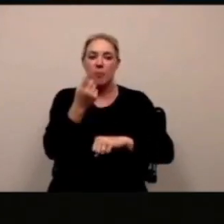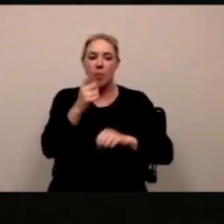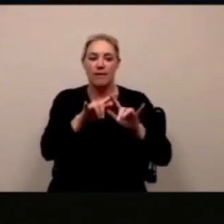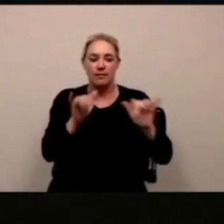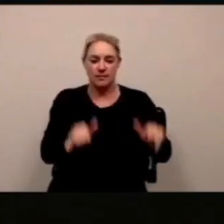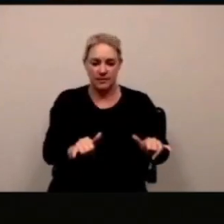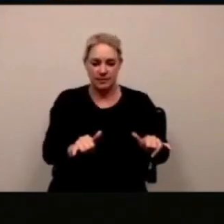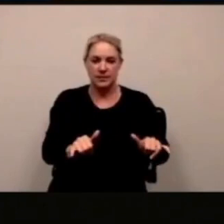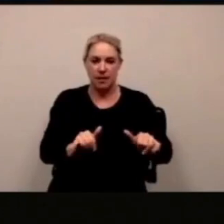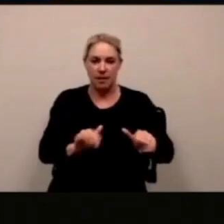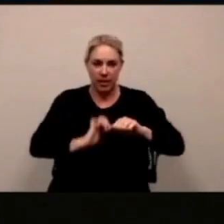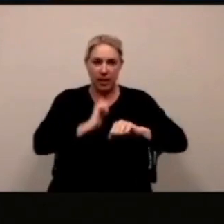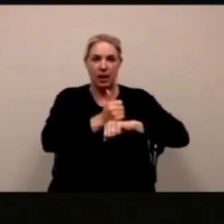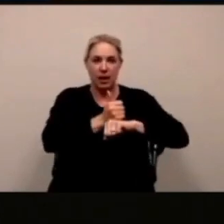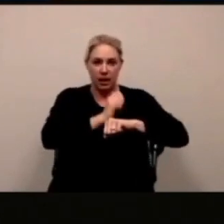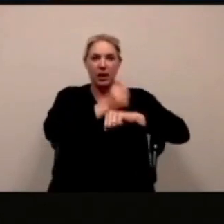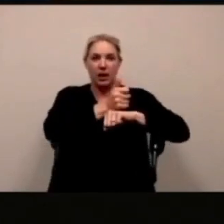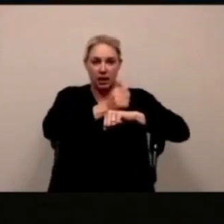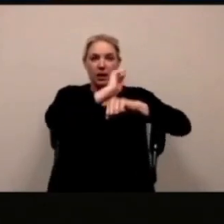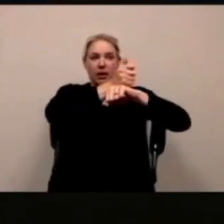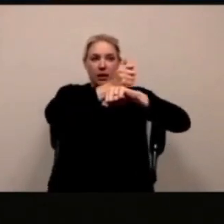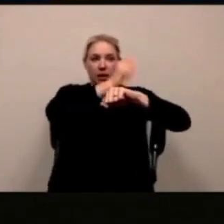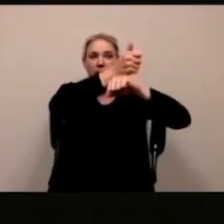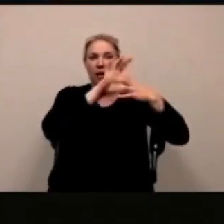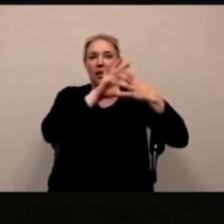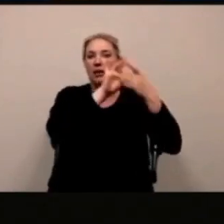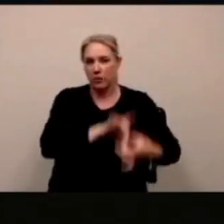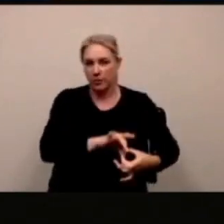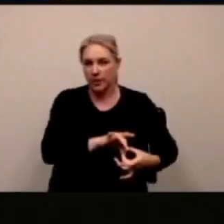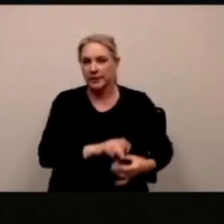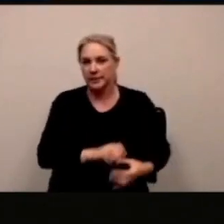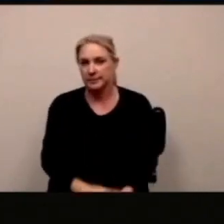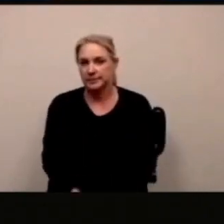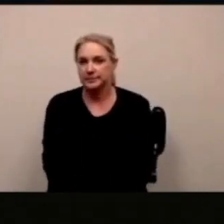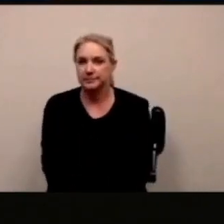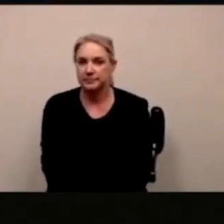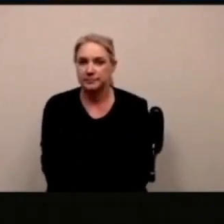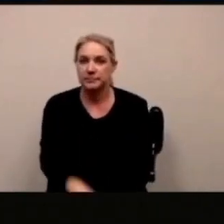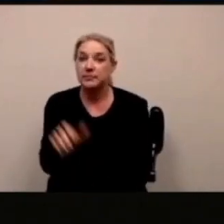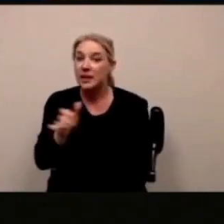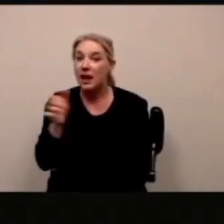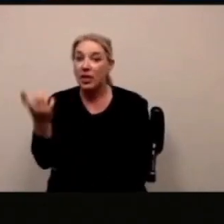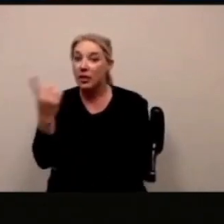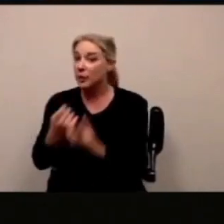e il codificare è così si crea un sistema al di sopra di un altro sistema